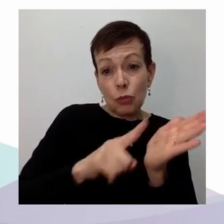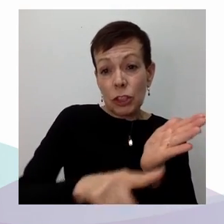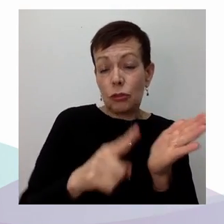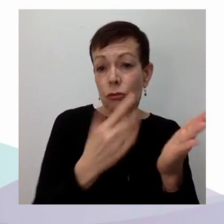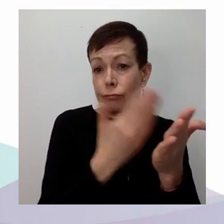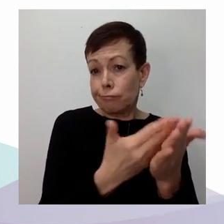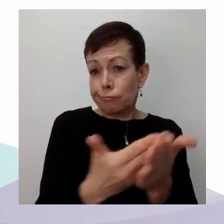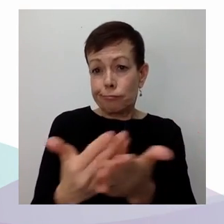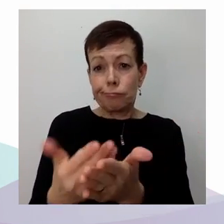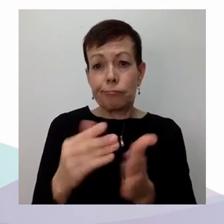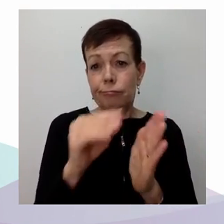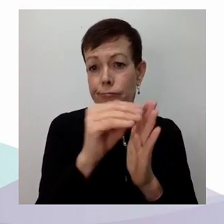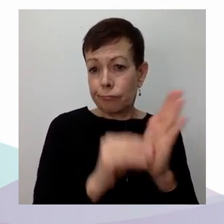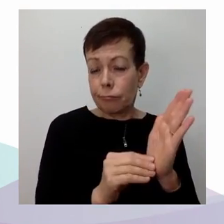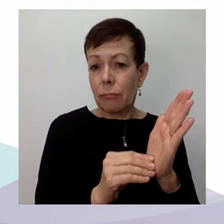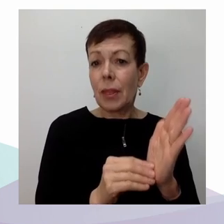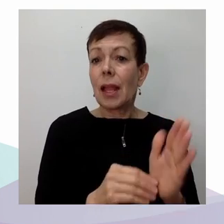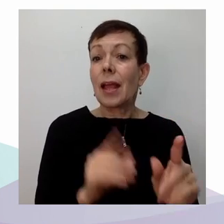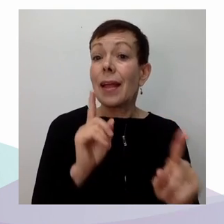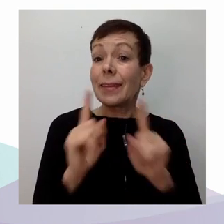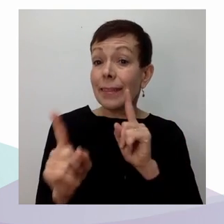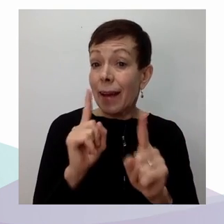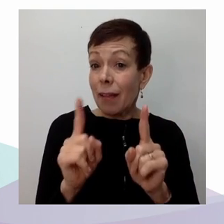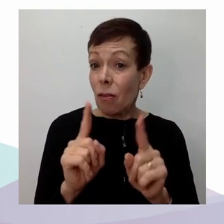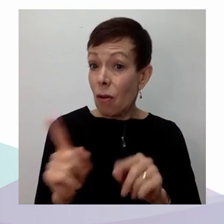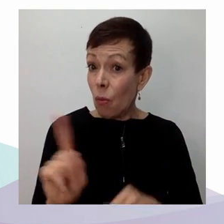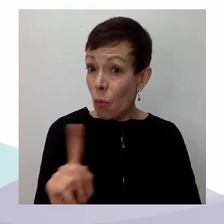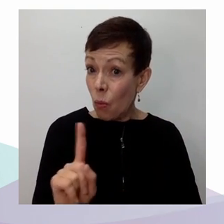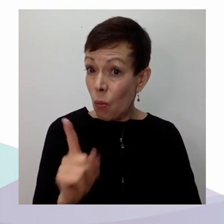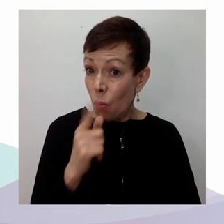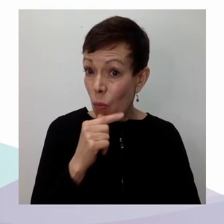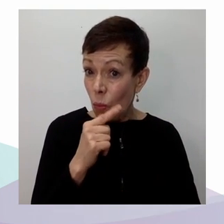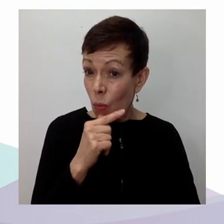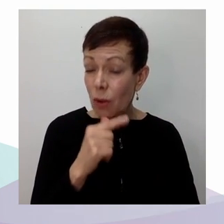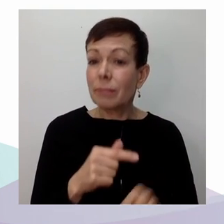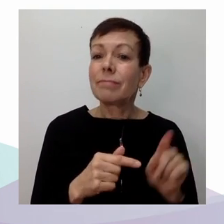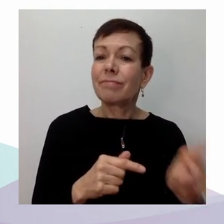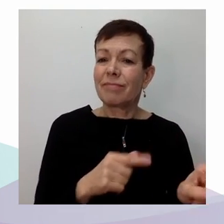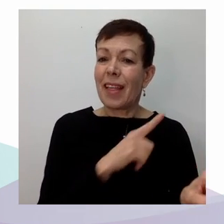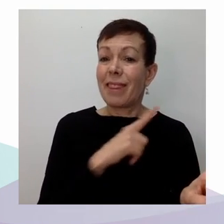donner, je pense, un portrait plus riche des différentes